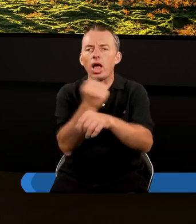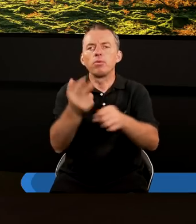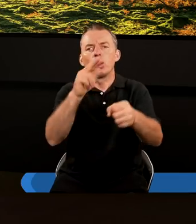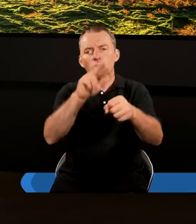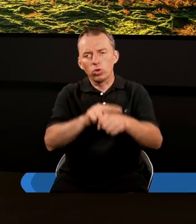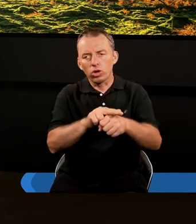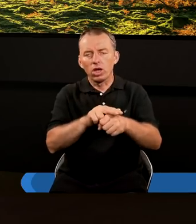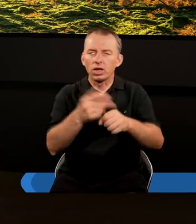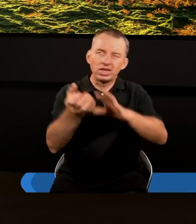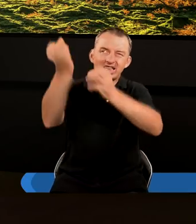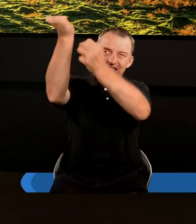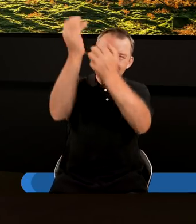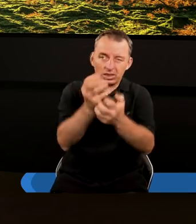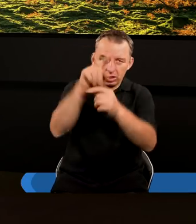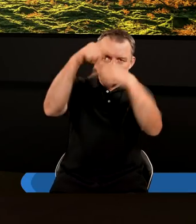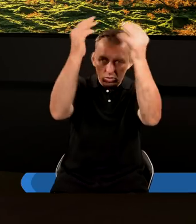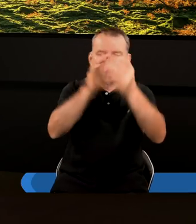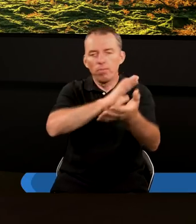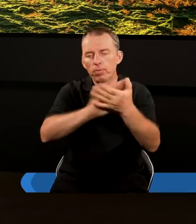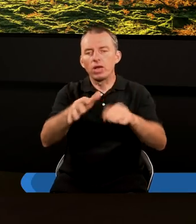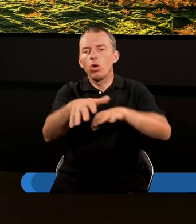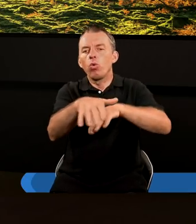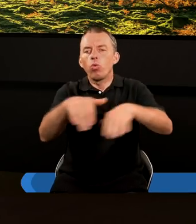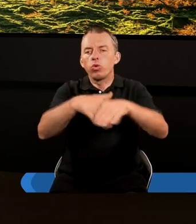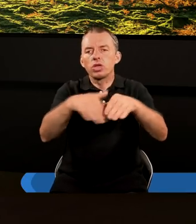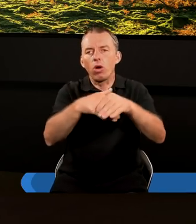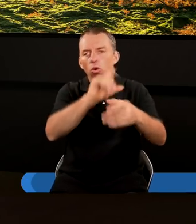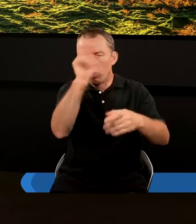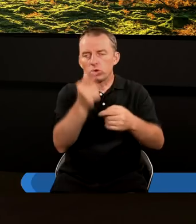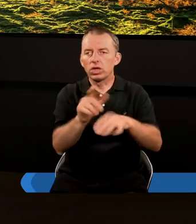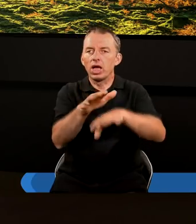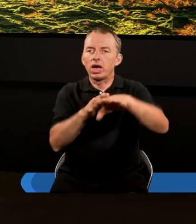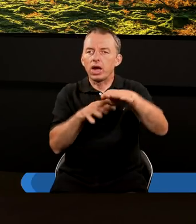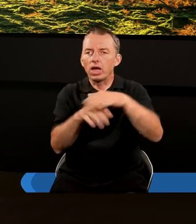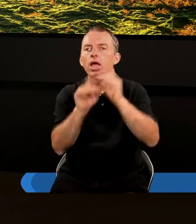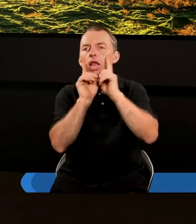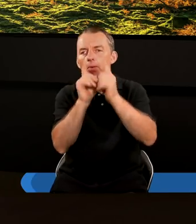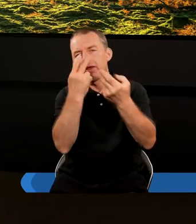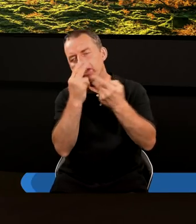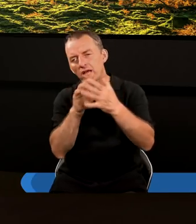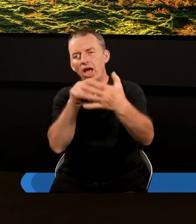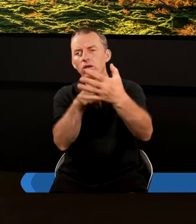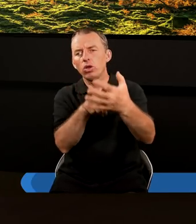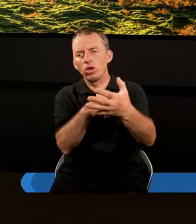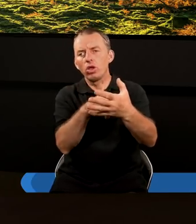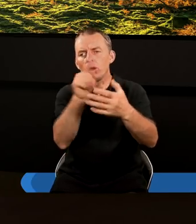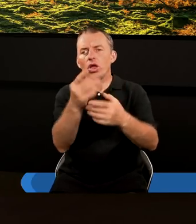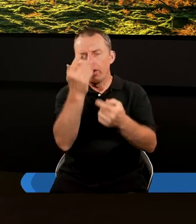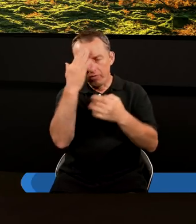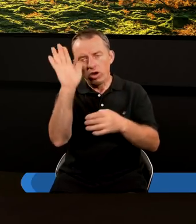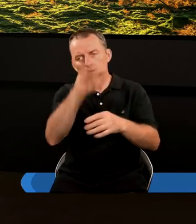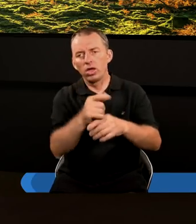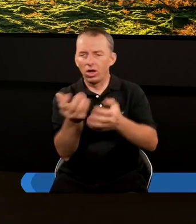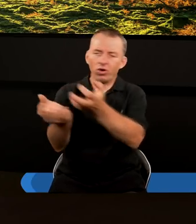który odrywa się od góry, jak tam mówi tekst, bez udziału ludzkiej ręki. Czyli tak naprawdę te teksty wskazują, że jakby on się z woli